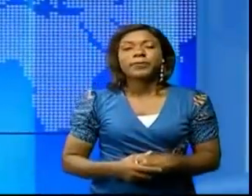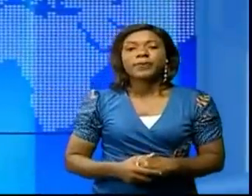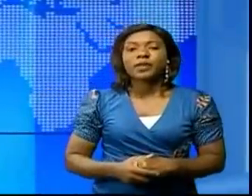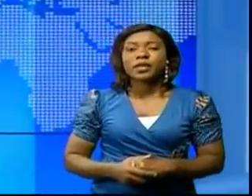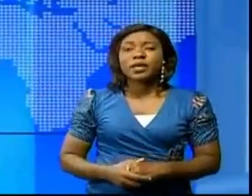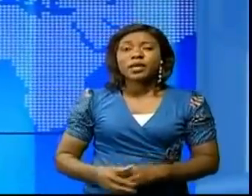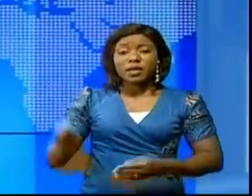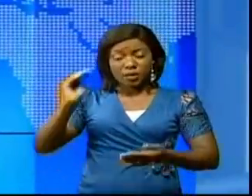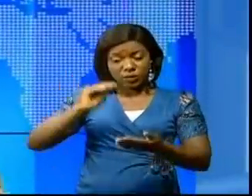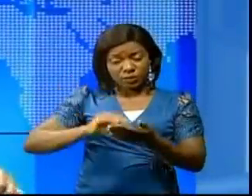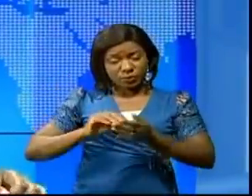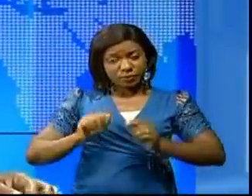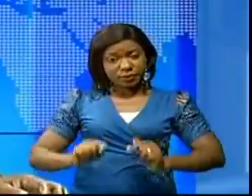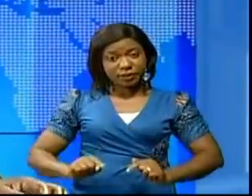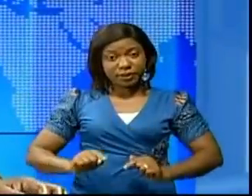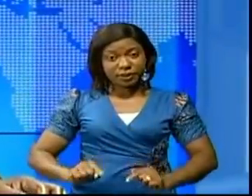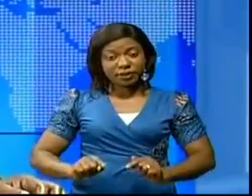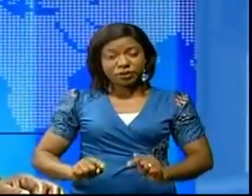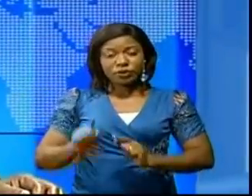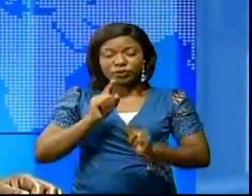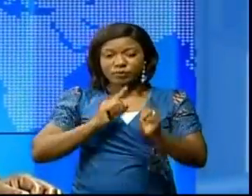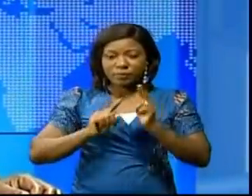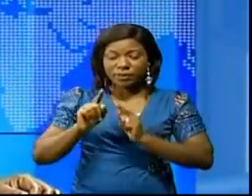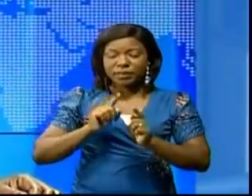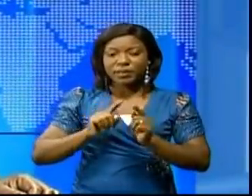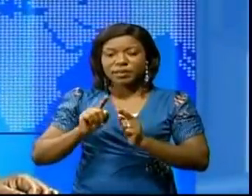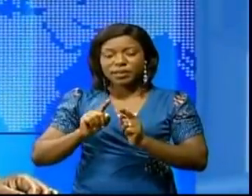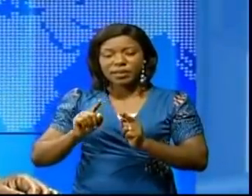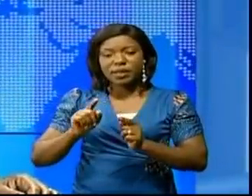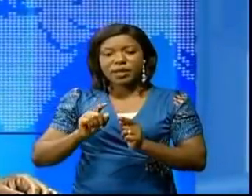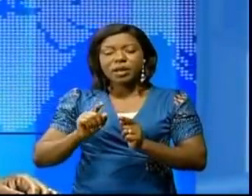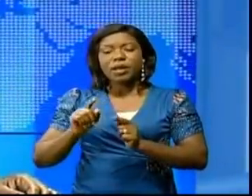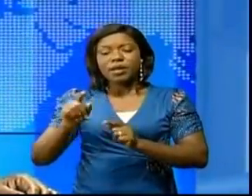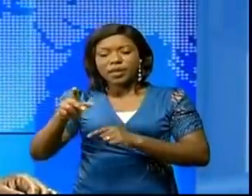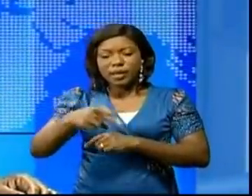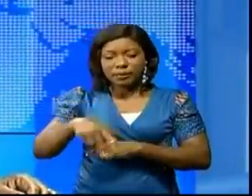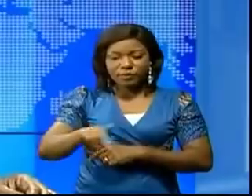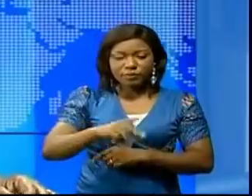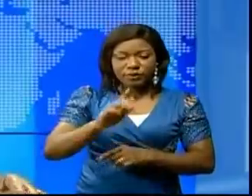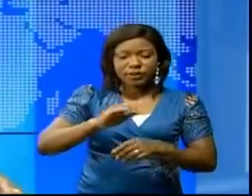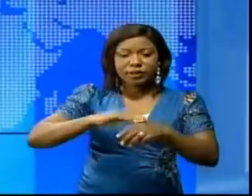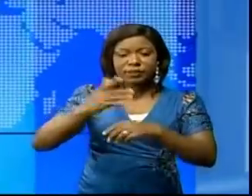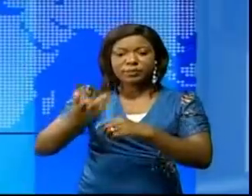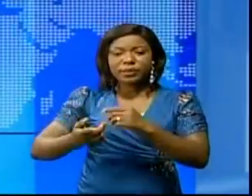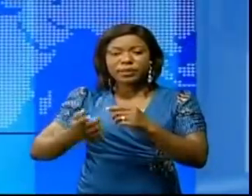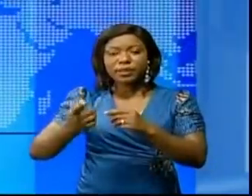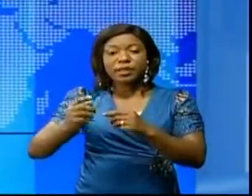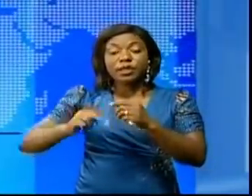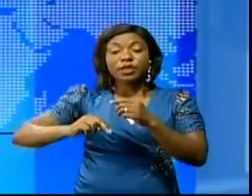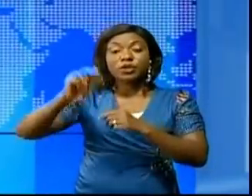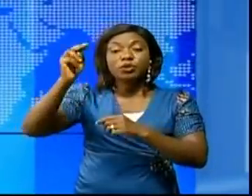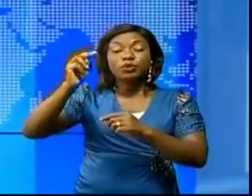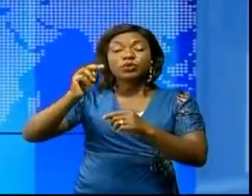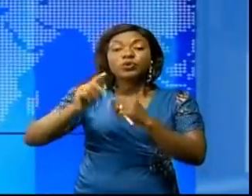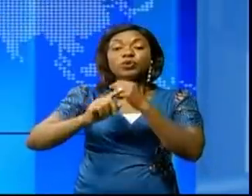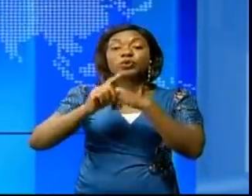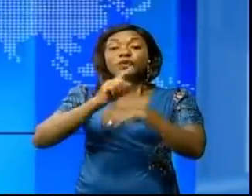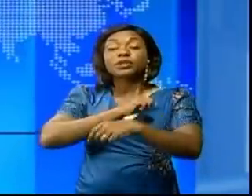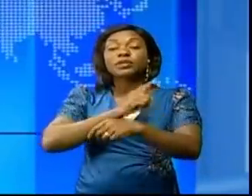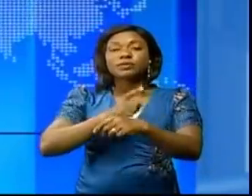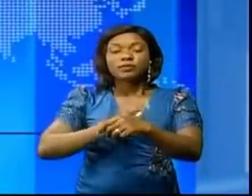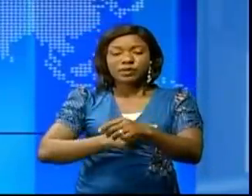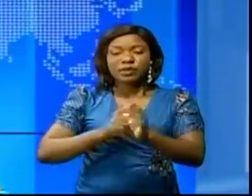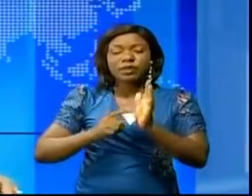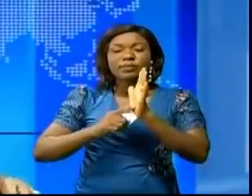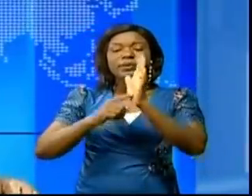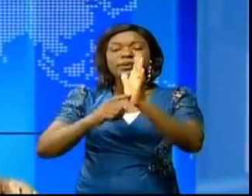Amorçons à présent la ronde de l'actualité à travers le province. S'après le Nord Kivu, le représentant légal de l'Église du Christ